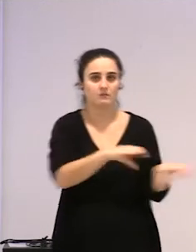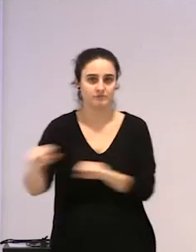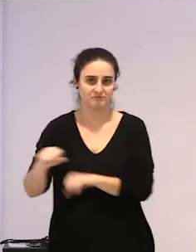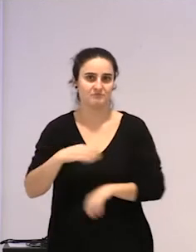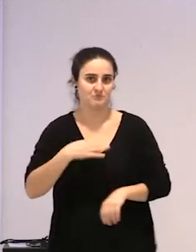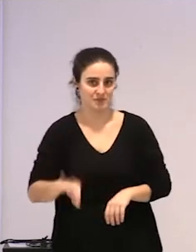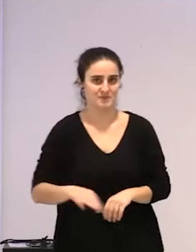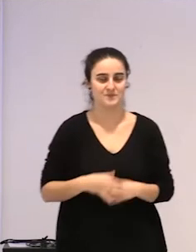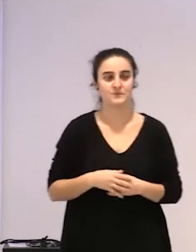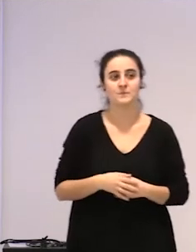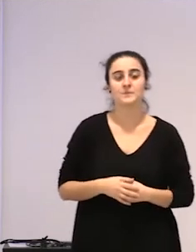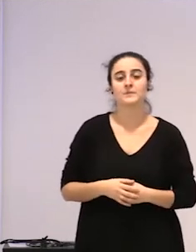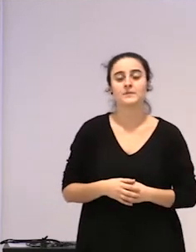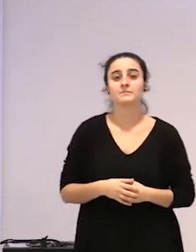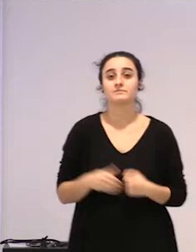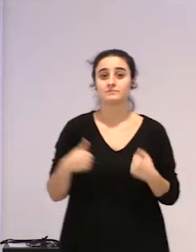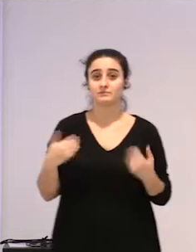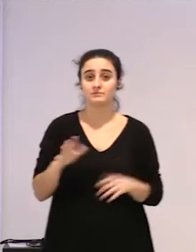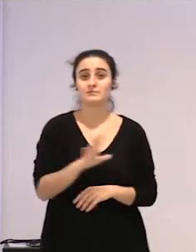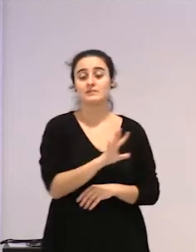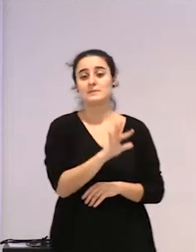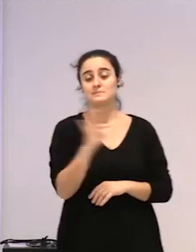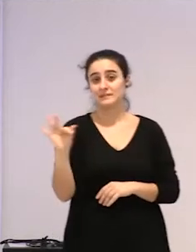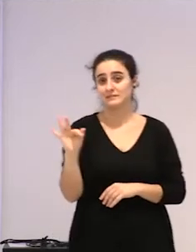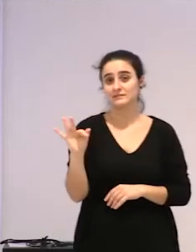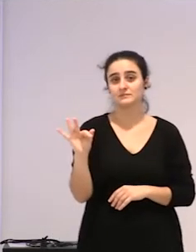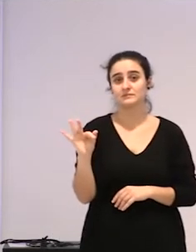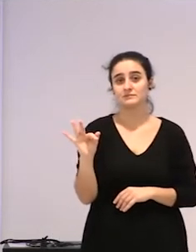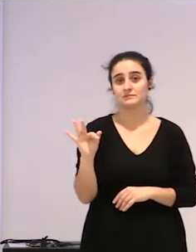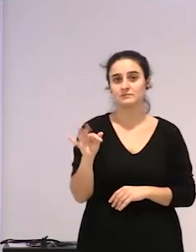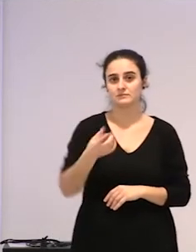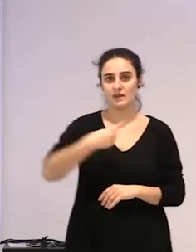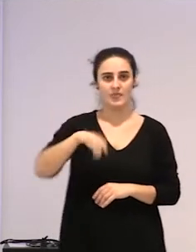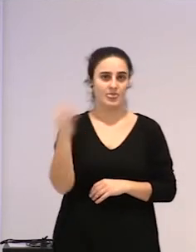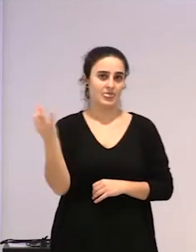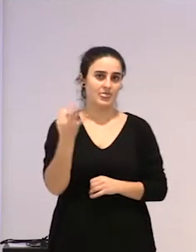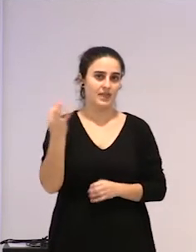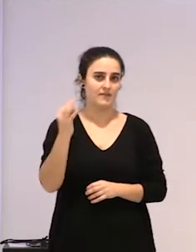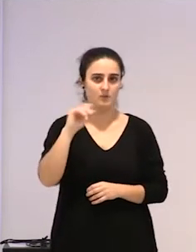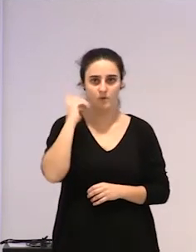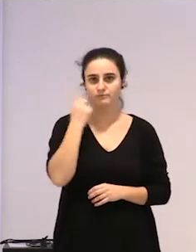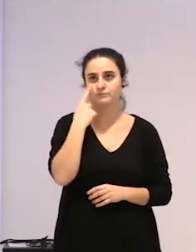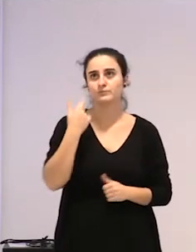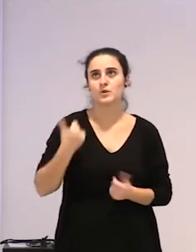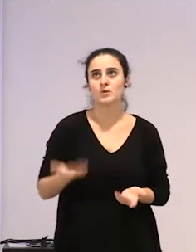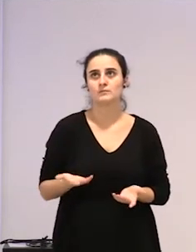eta, eh, horrez gain ere, kontutan hartu behar dugu, ez? ba, nola bait,